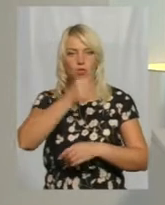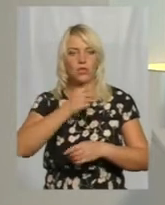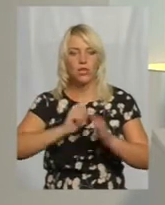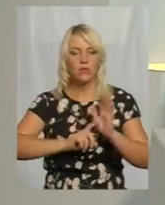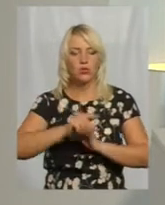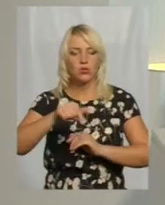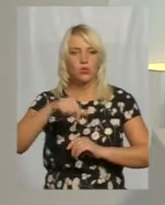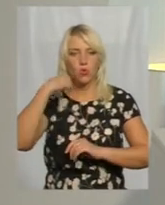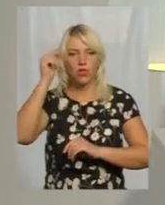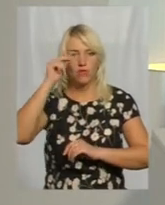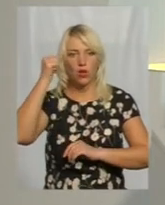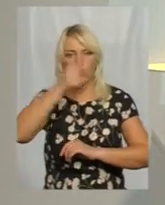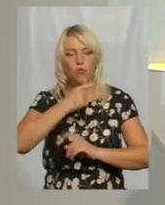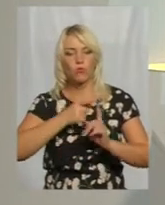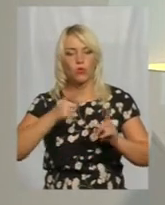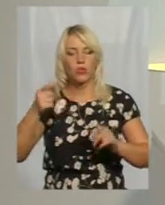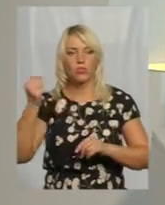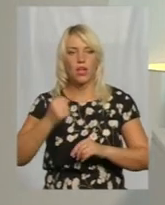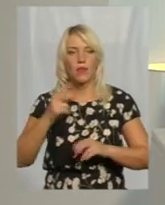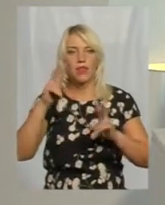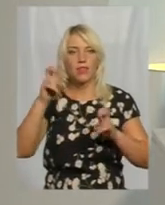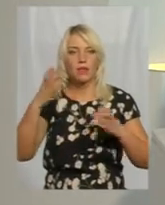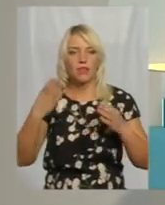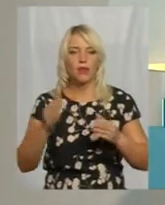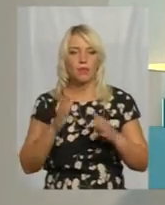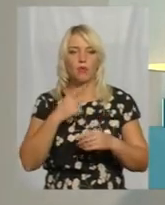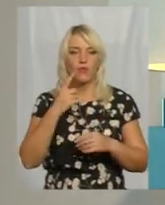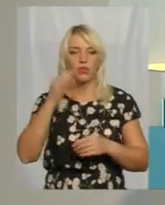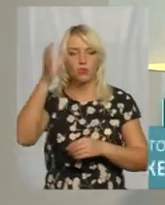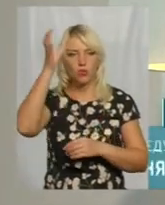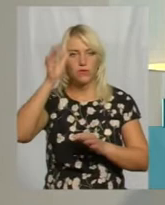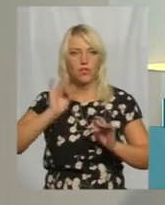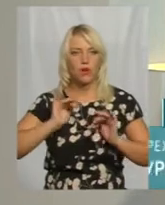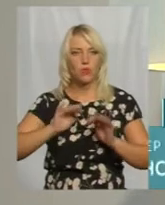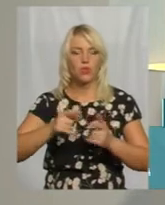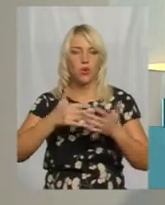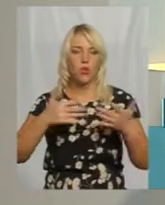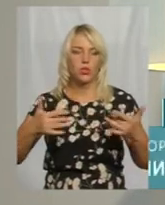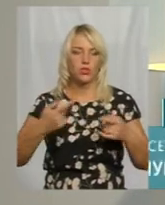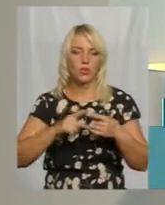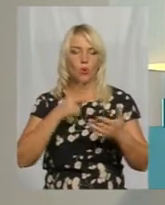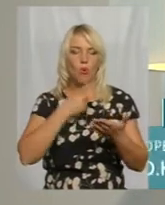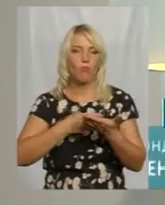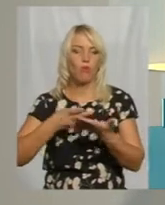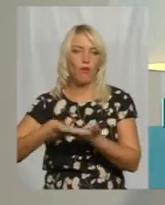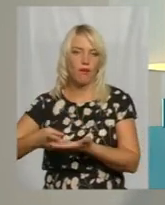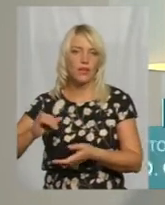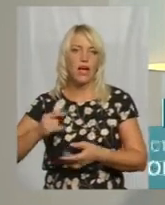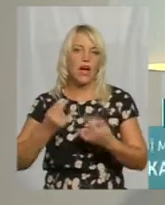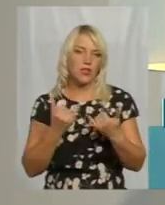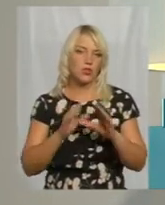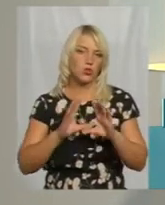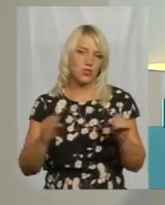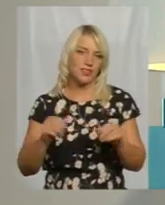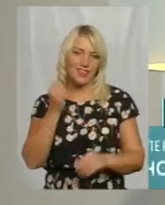початку цього упродовж тижня у темі дня будемо говорити про освітній процес у різних його проявах. А на сьогодні це